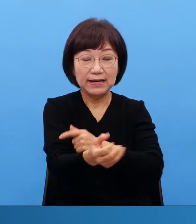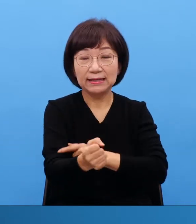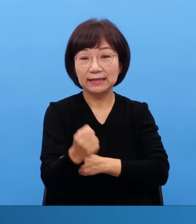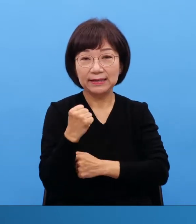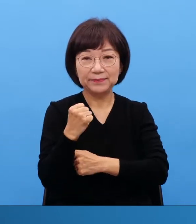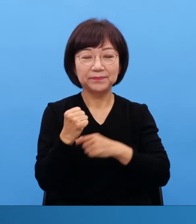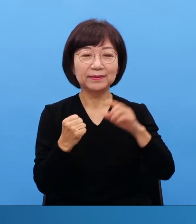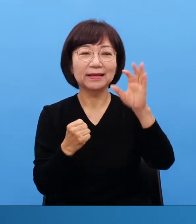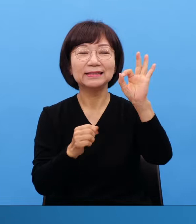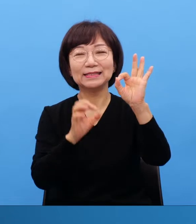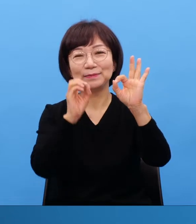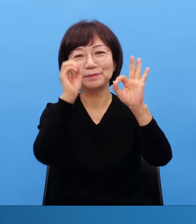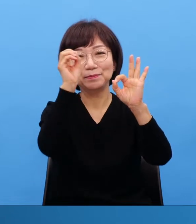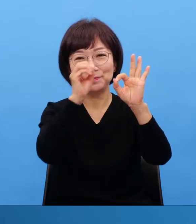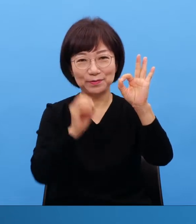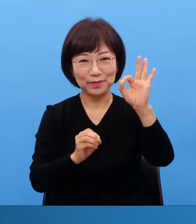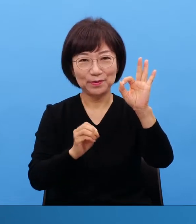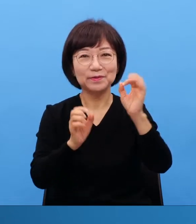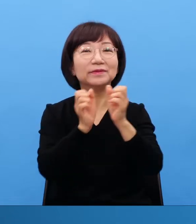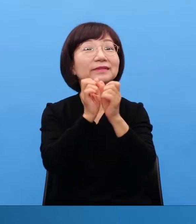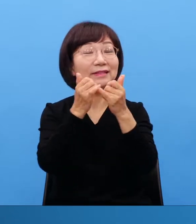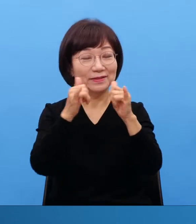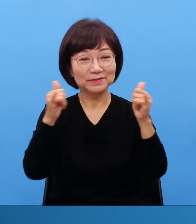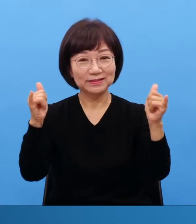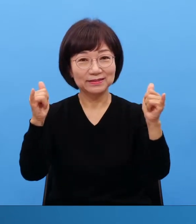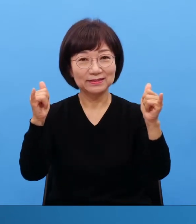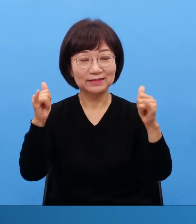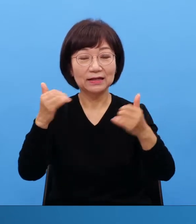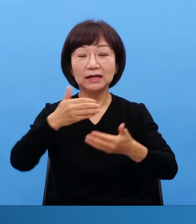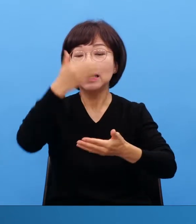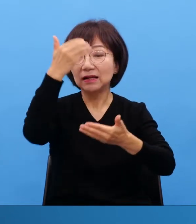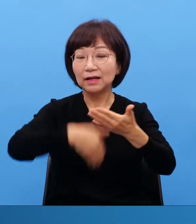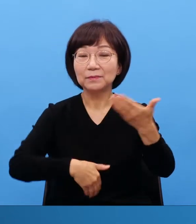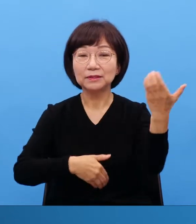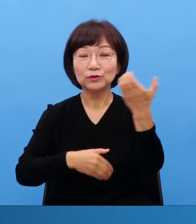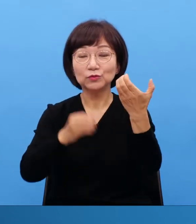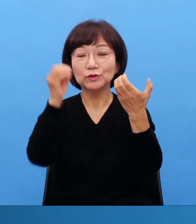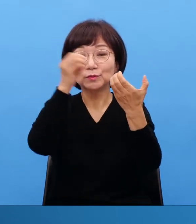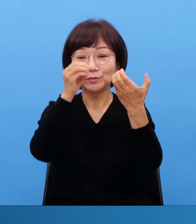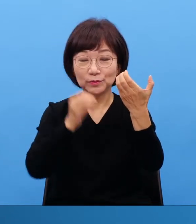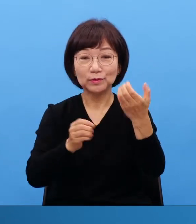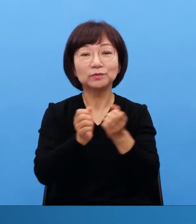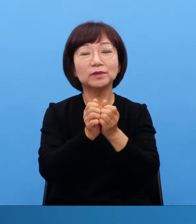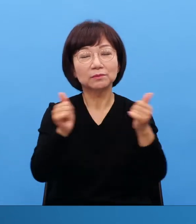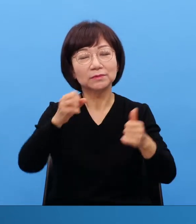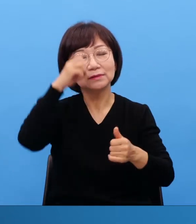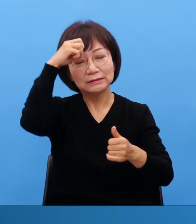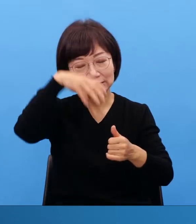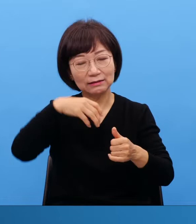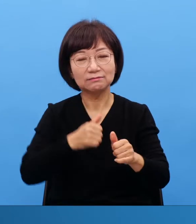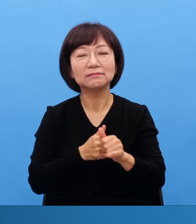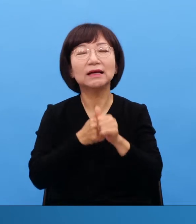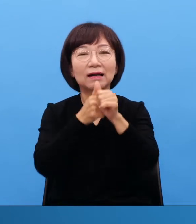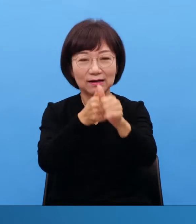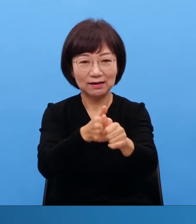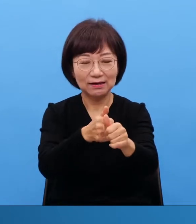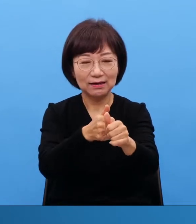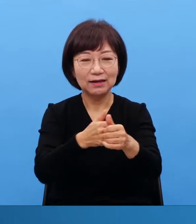90%의 사람들은 그냥 따라서 주복도 받고 따라서 재앙도 받고 그런거죠